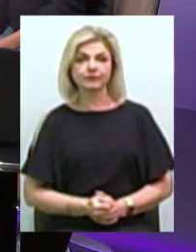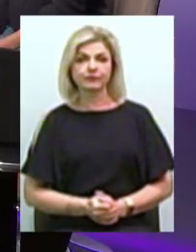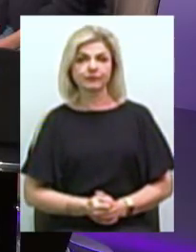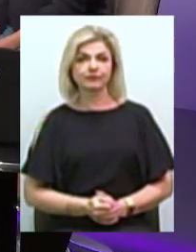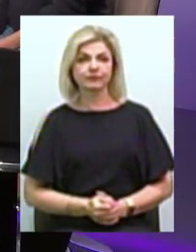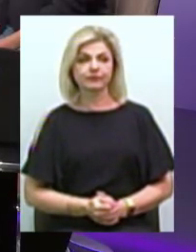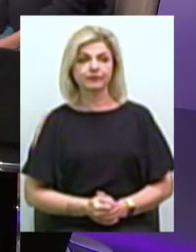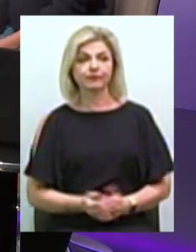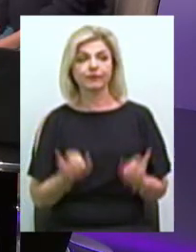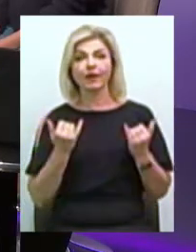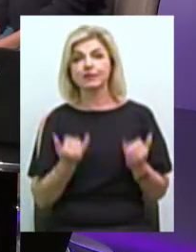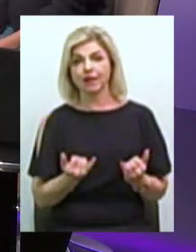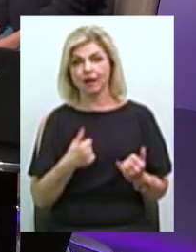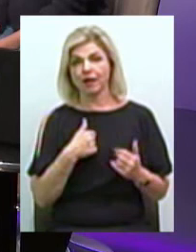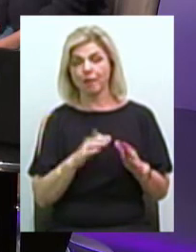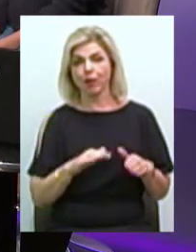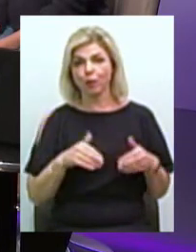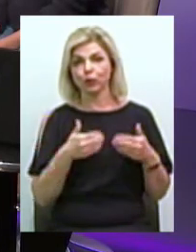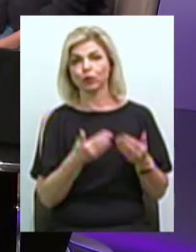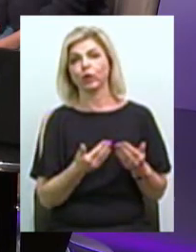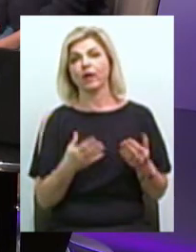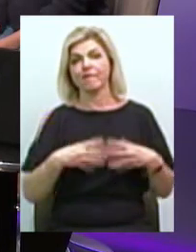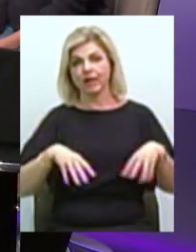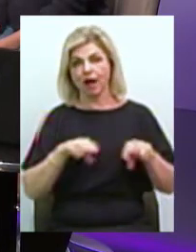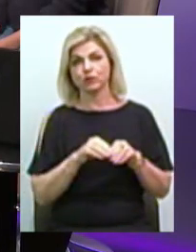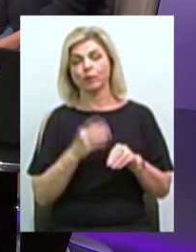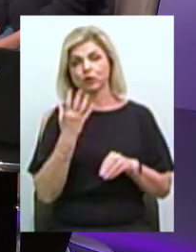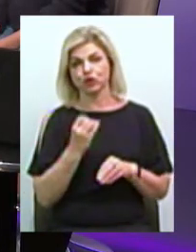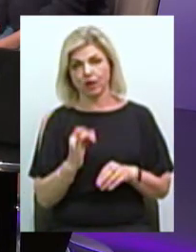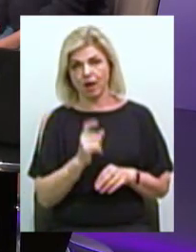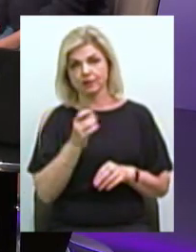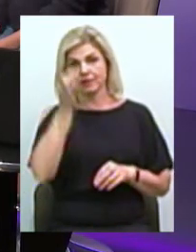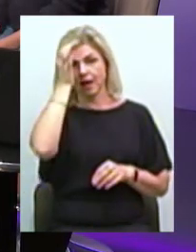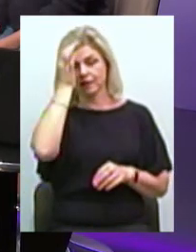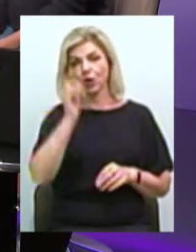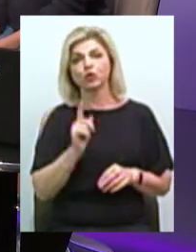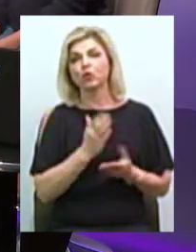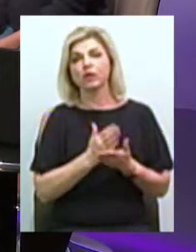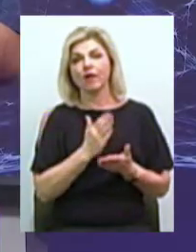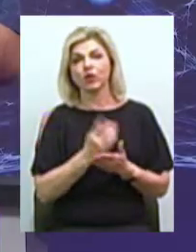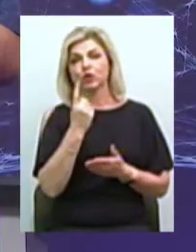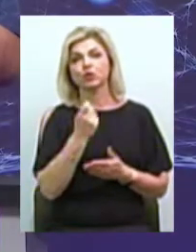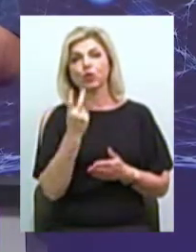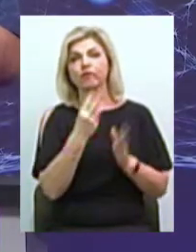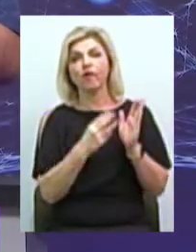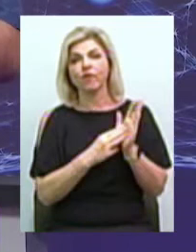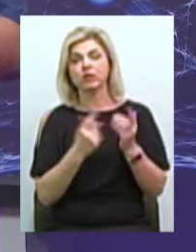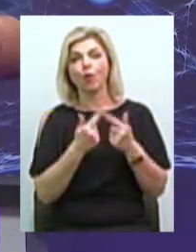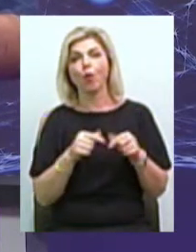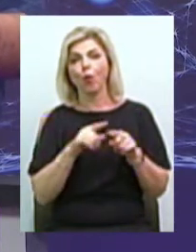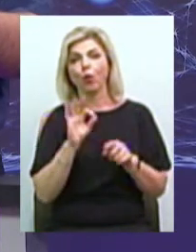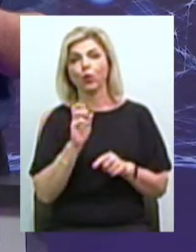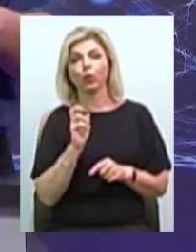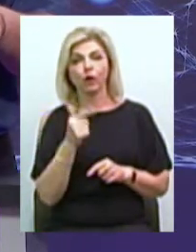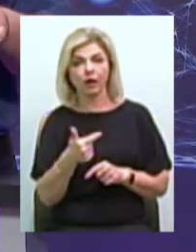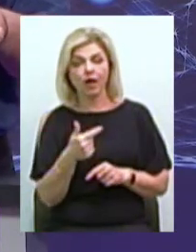Ну а зараз я все ж таки запропоную нам всім разом ще раз згадати Що собою являє 128-й округ, які